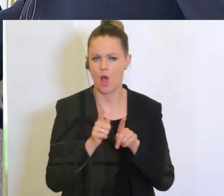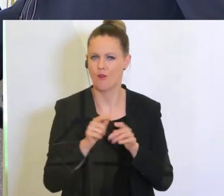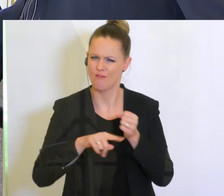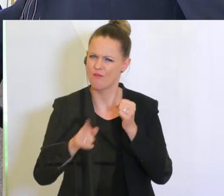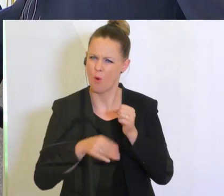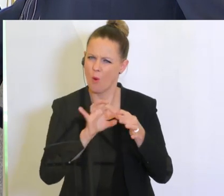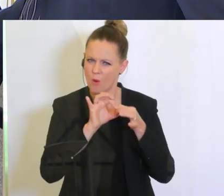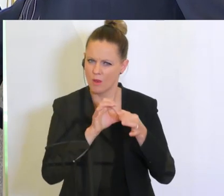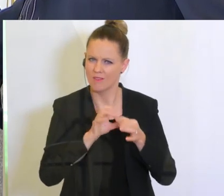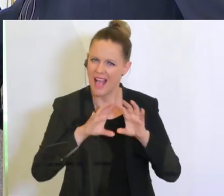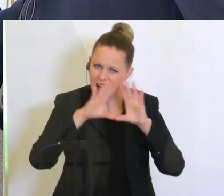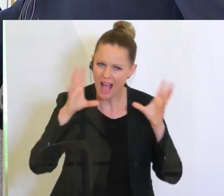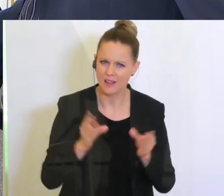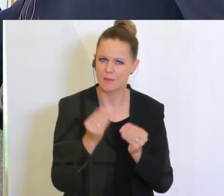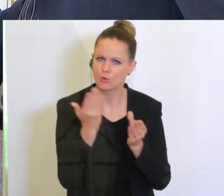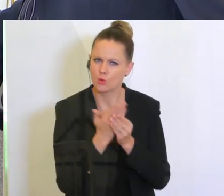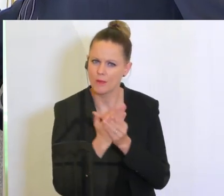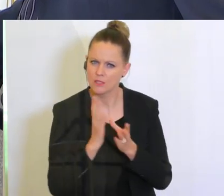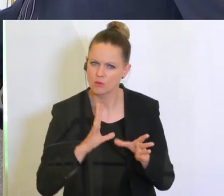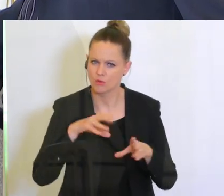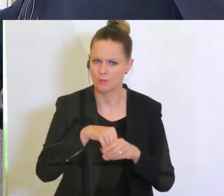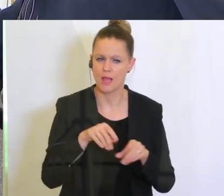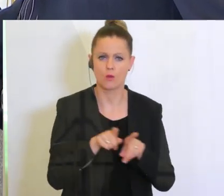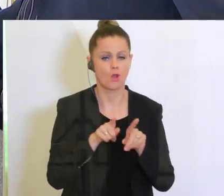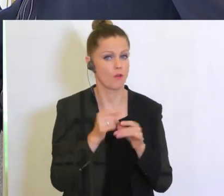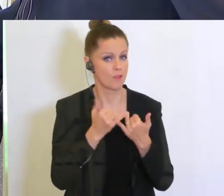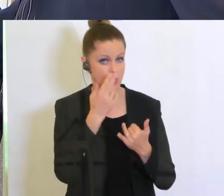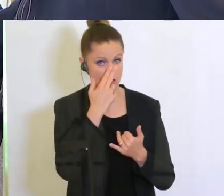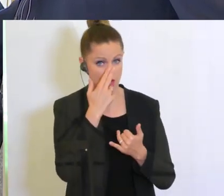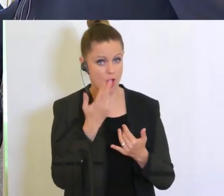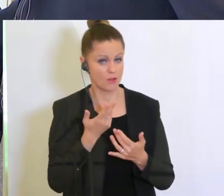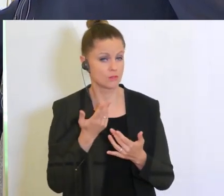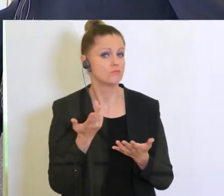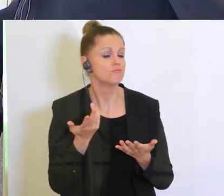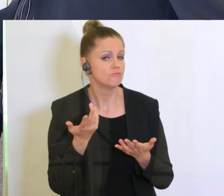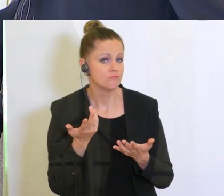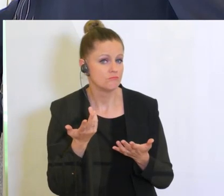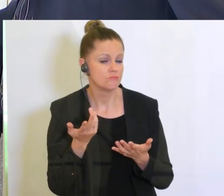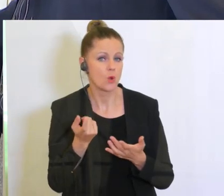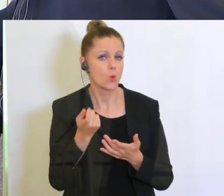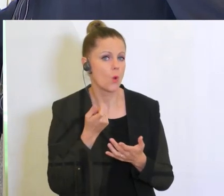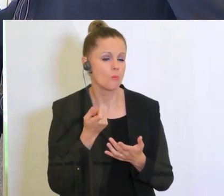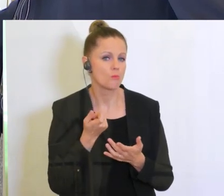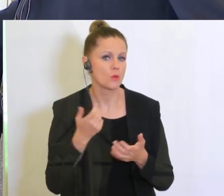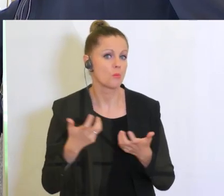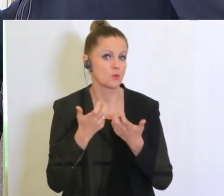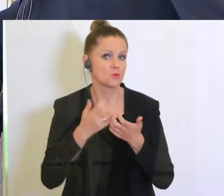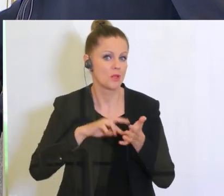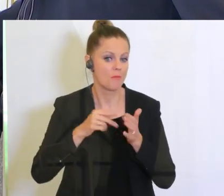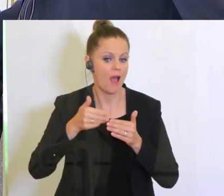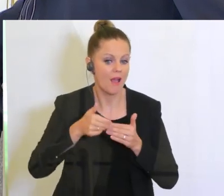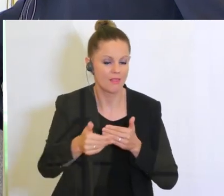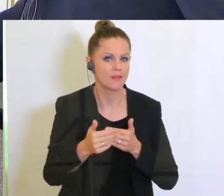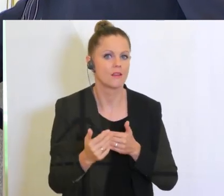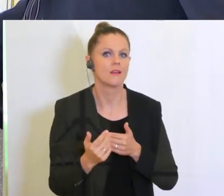Fonds. Grundsätzlich auch Dokumentationen. Und wie sieht es jetzt auch schon bei den geplanten Produktionen, die wieder aufgenommen